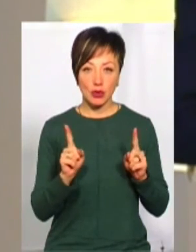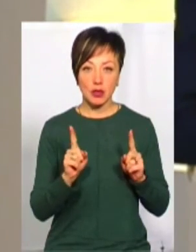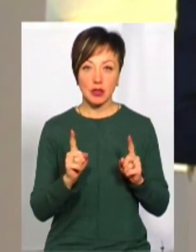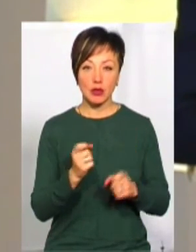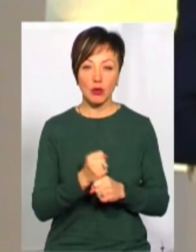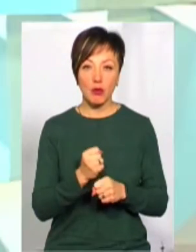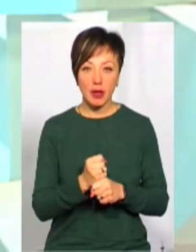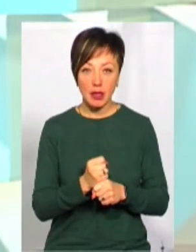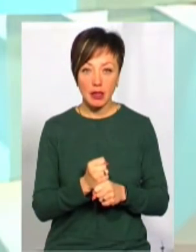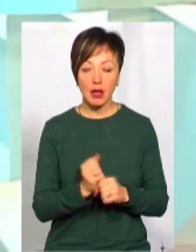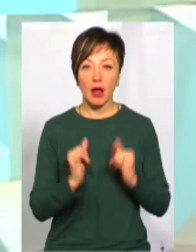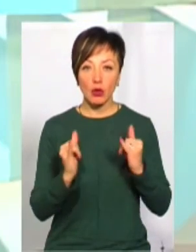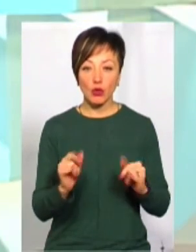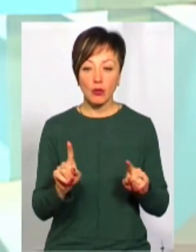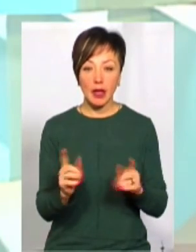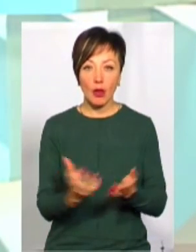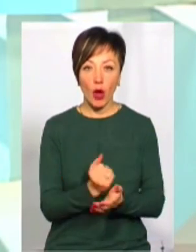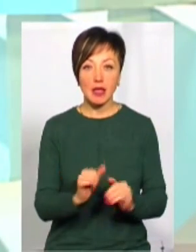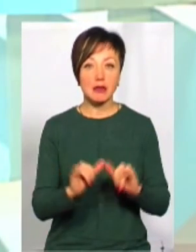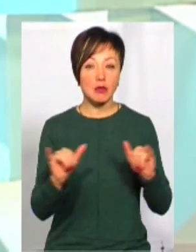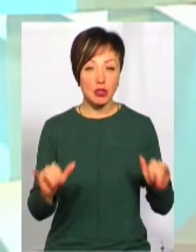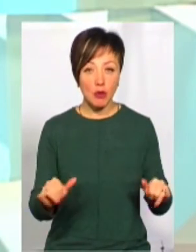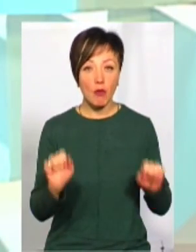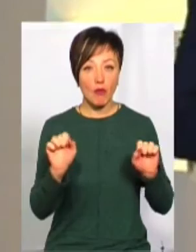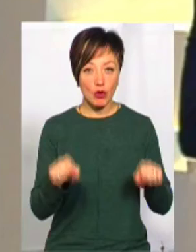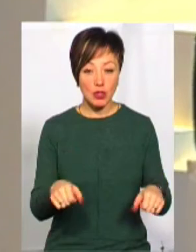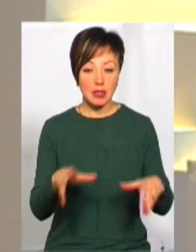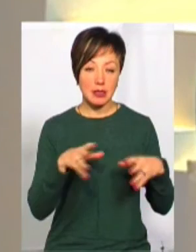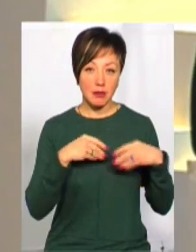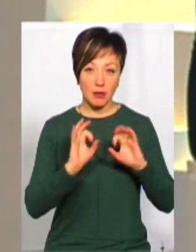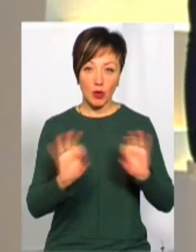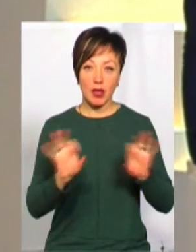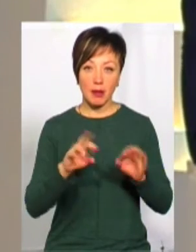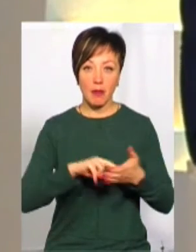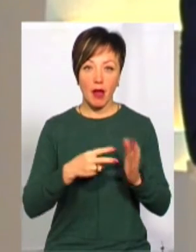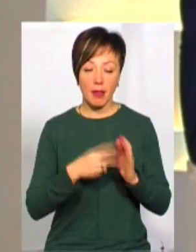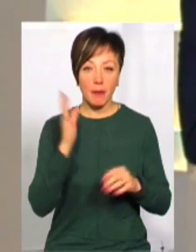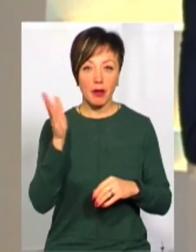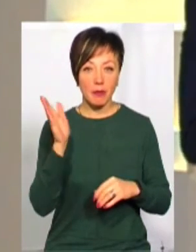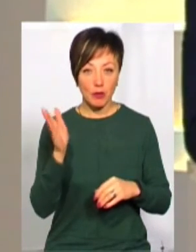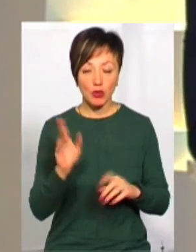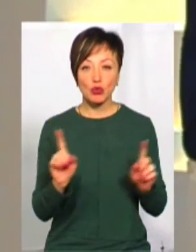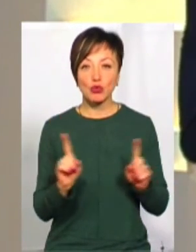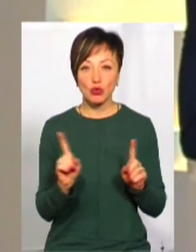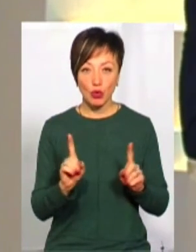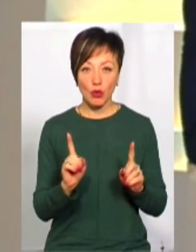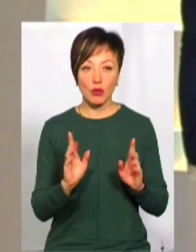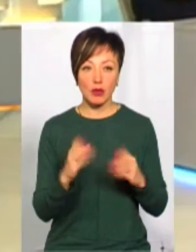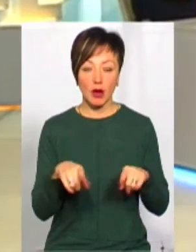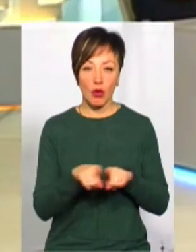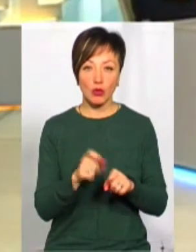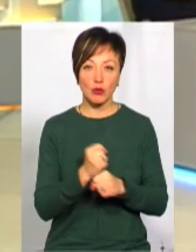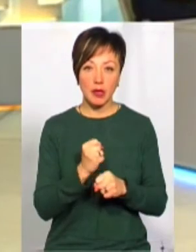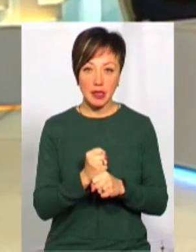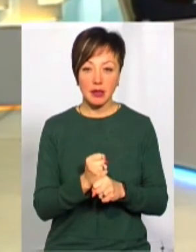робити для того, щоб такий дохід збільшився. От можете з нами поділитися своїми планами на майбутнє, що планують такого